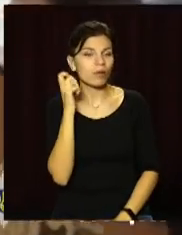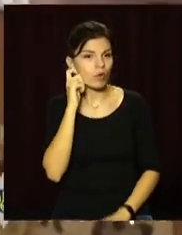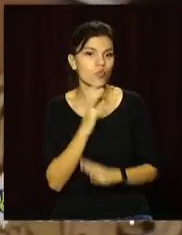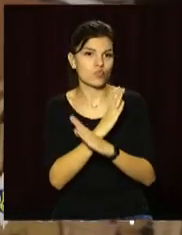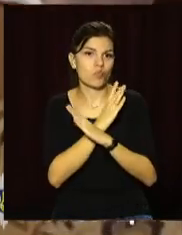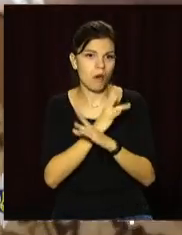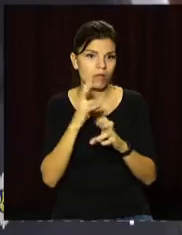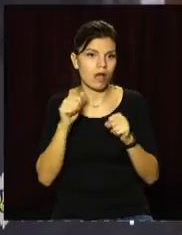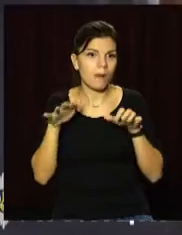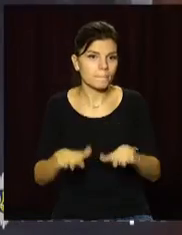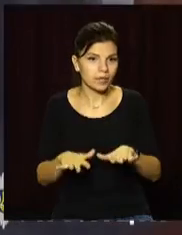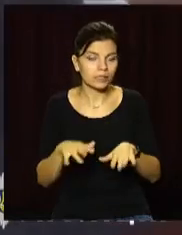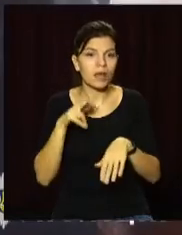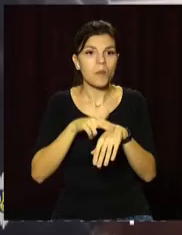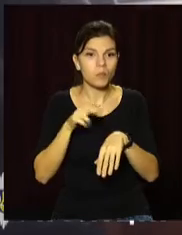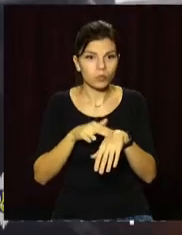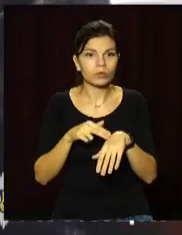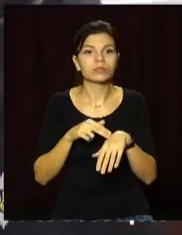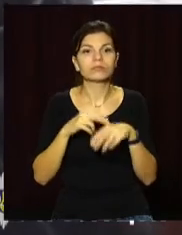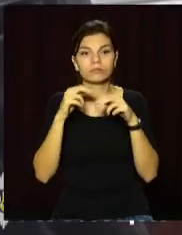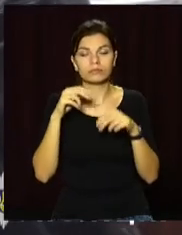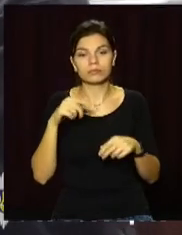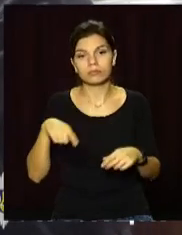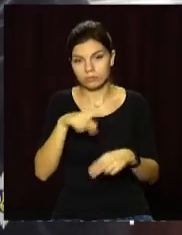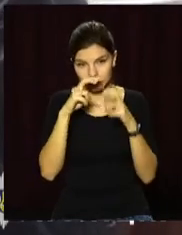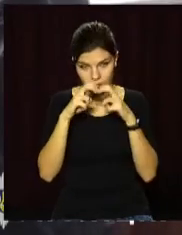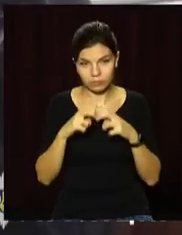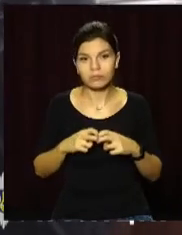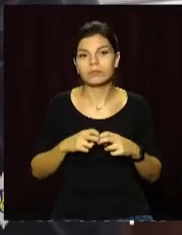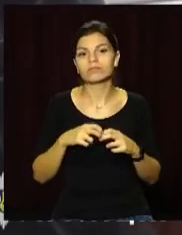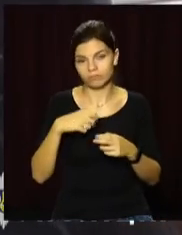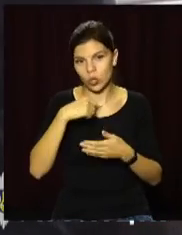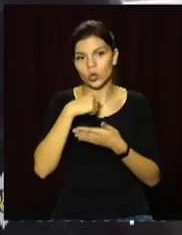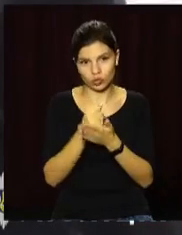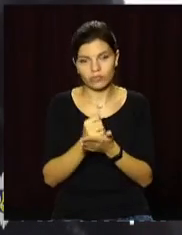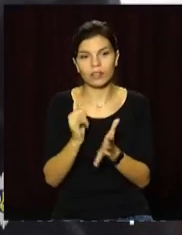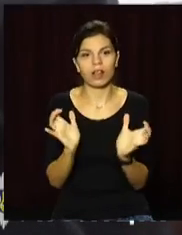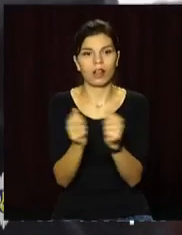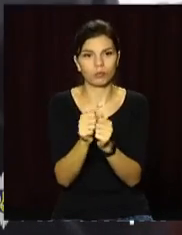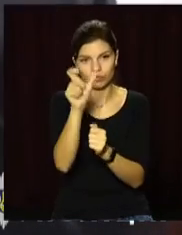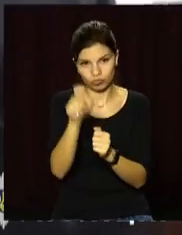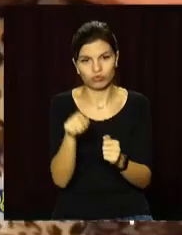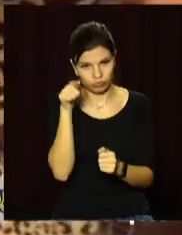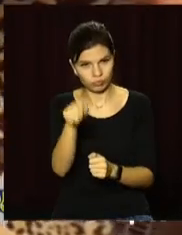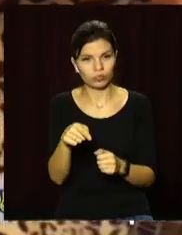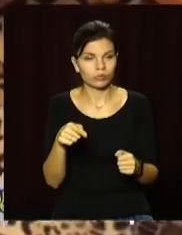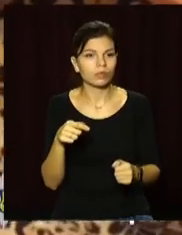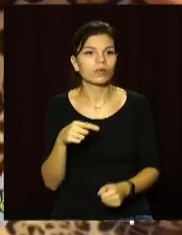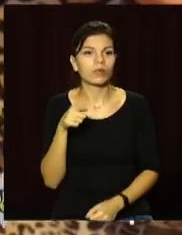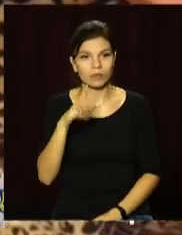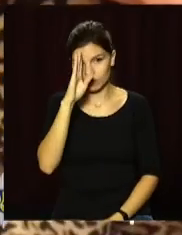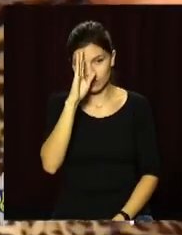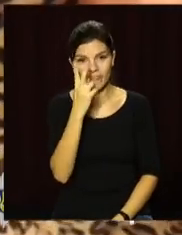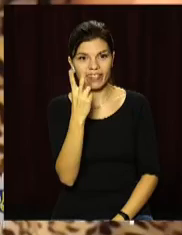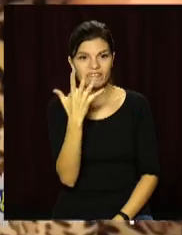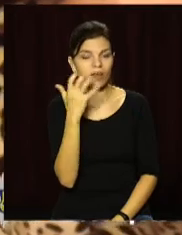померла на місці. Працівники карного розшуку Дніпровського відділу поліції встановили та затримали зловмисника. Ним виявився 25